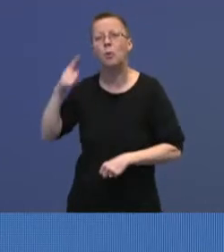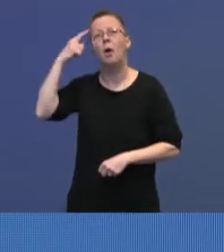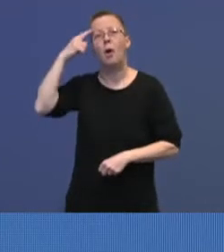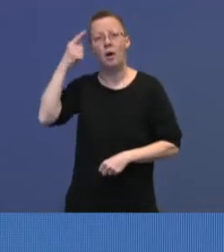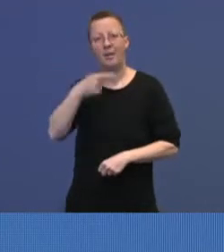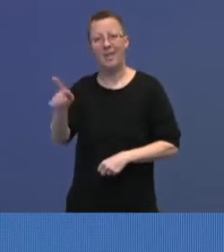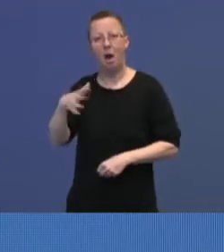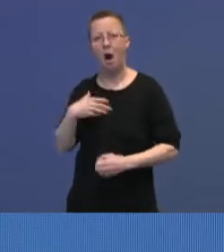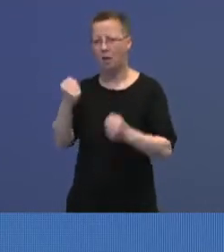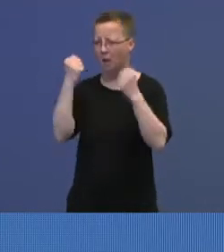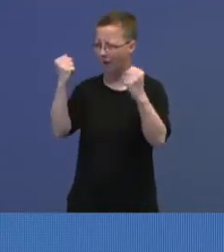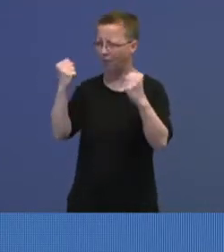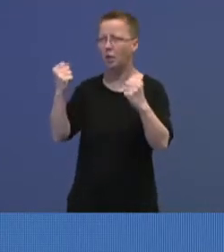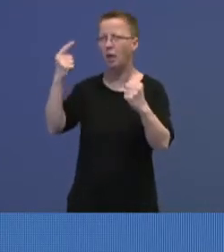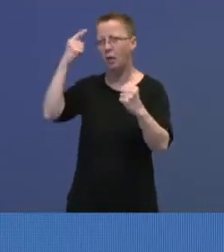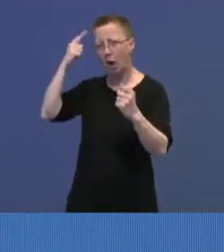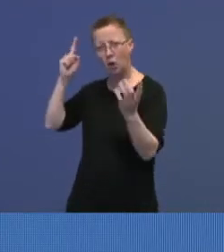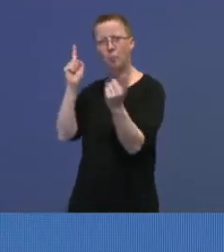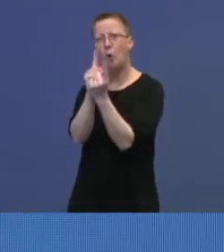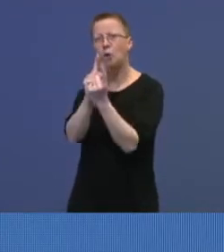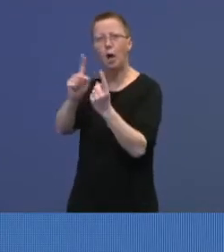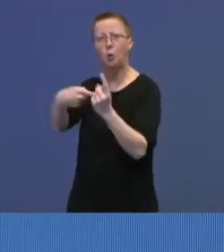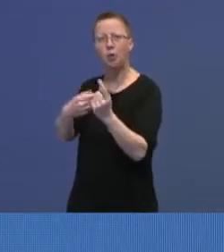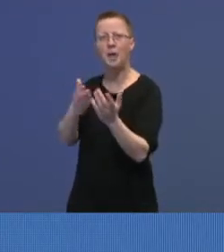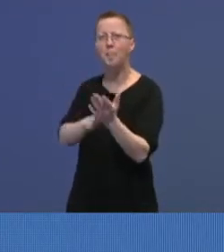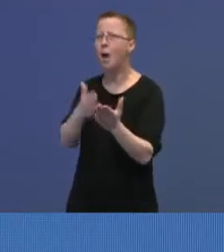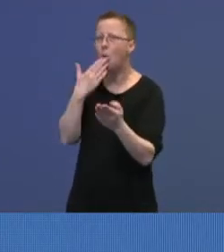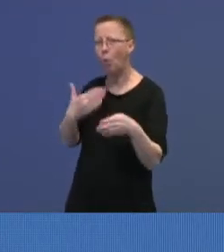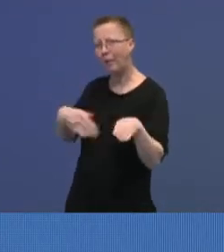har en kraft til å kunne møte dette med god tilpassning.